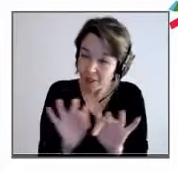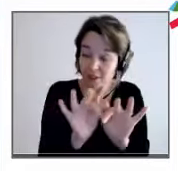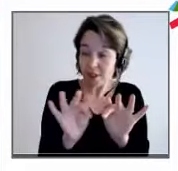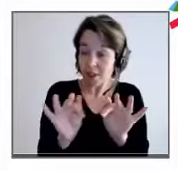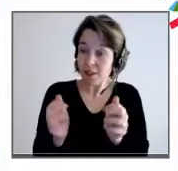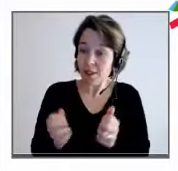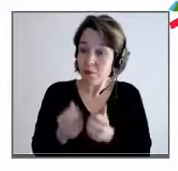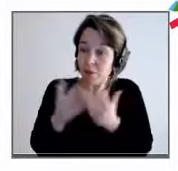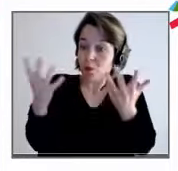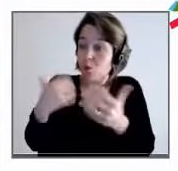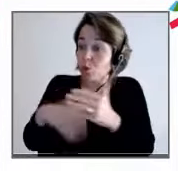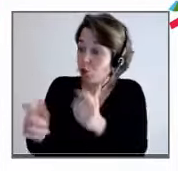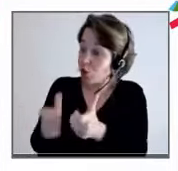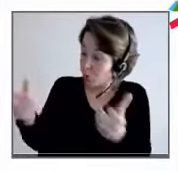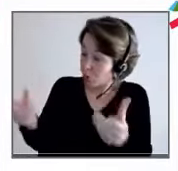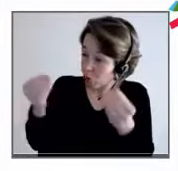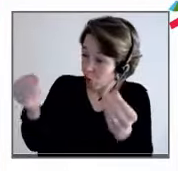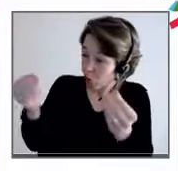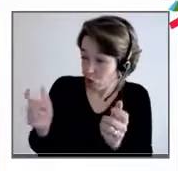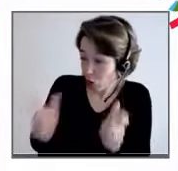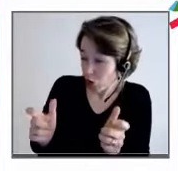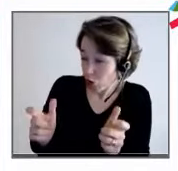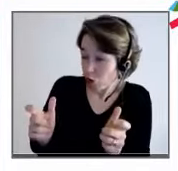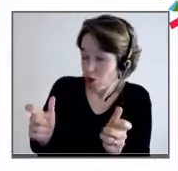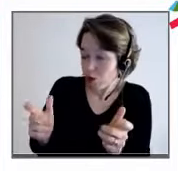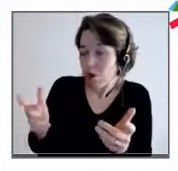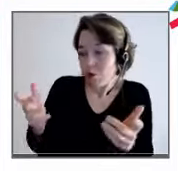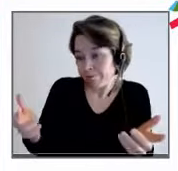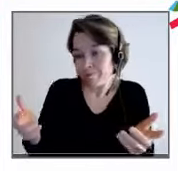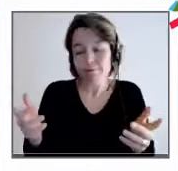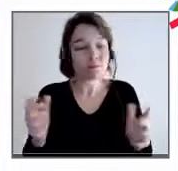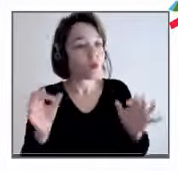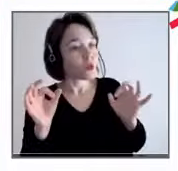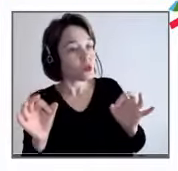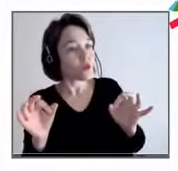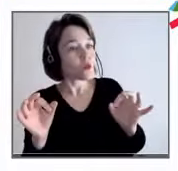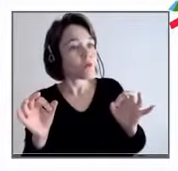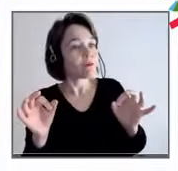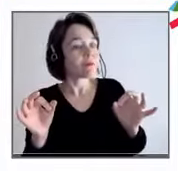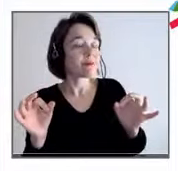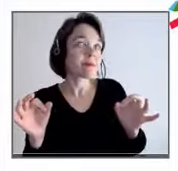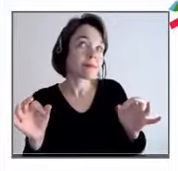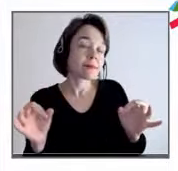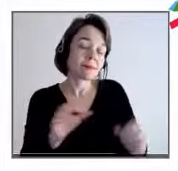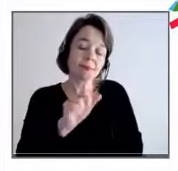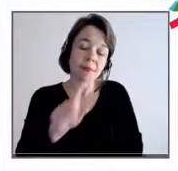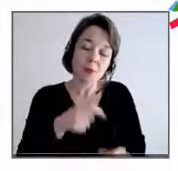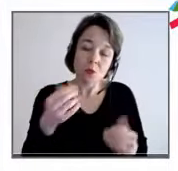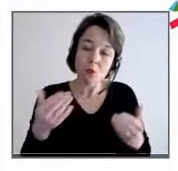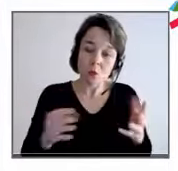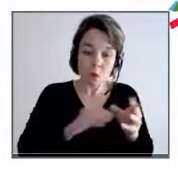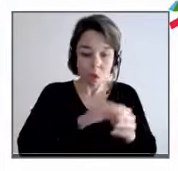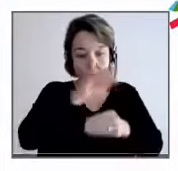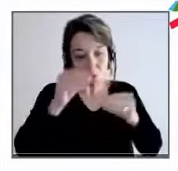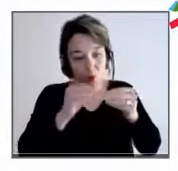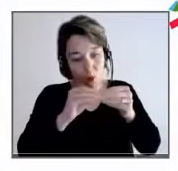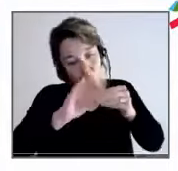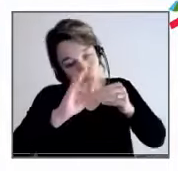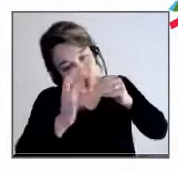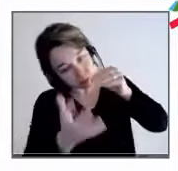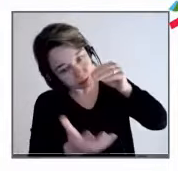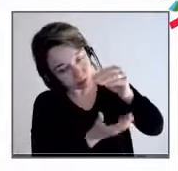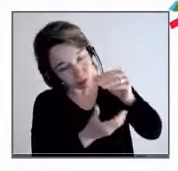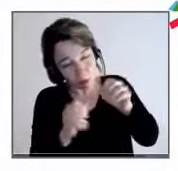En tout cas, on voit bien que, et c'est vrai de la pandémie actuelle, comme de toute autre situation